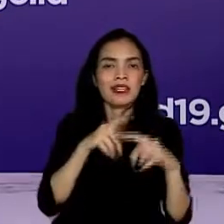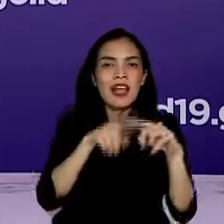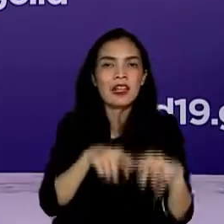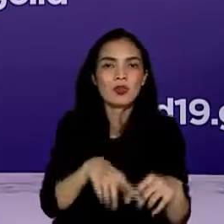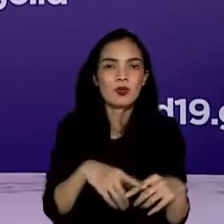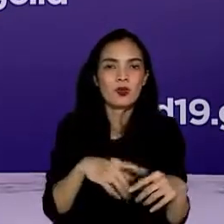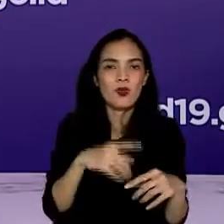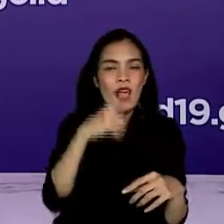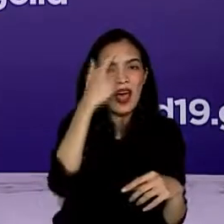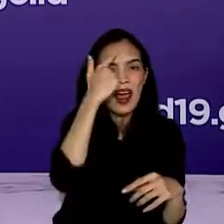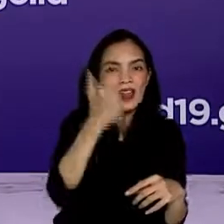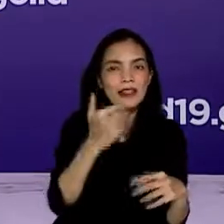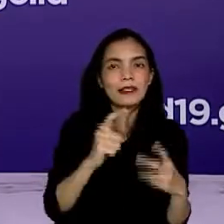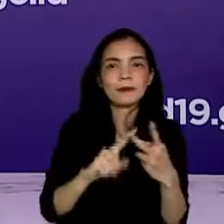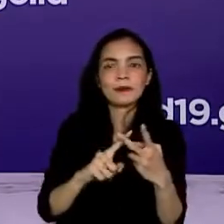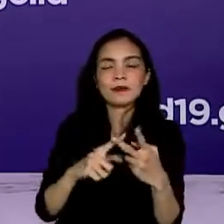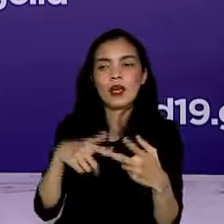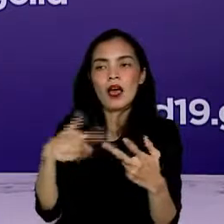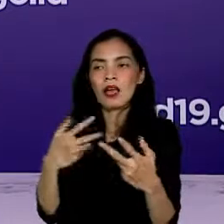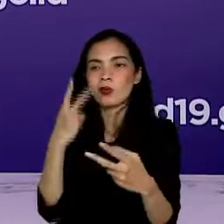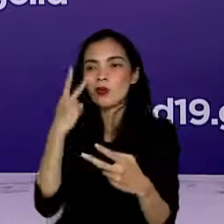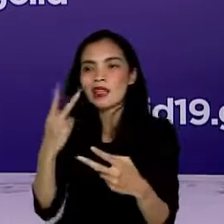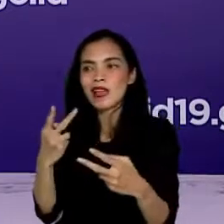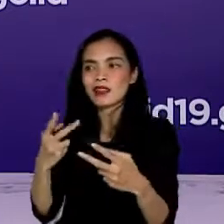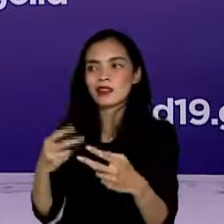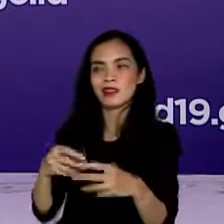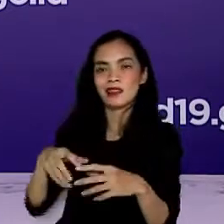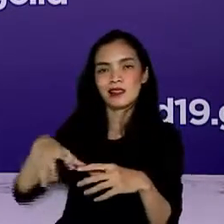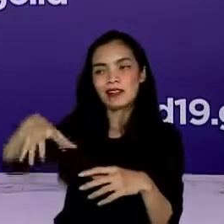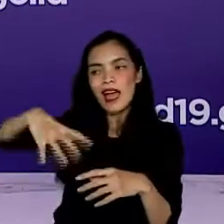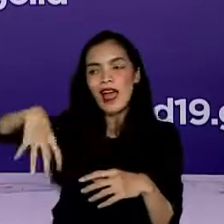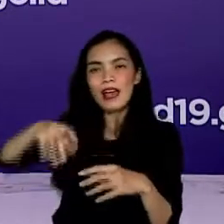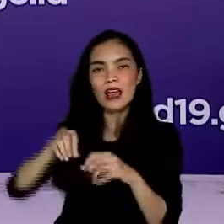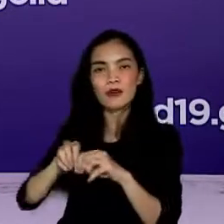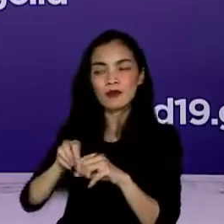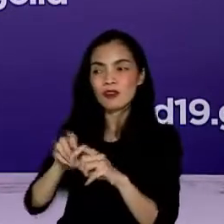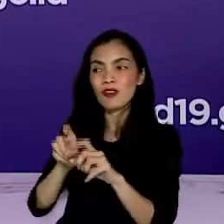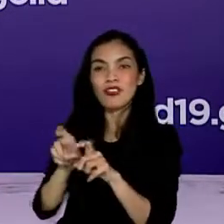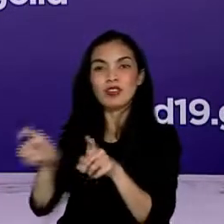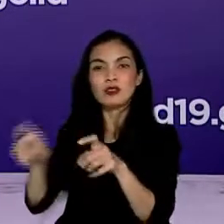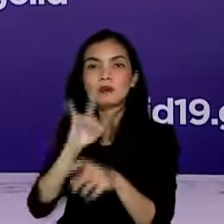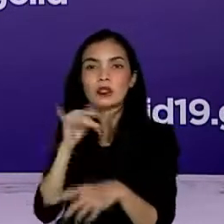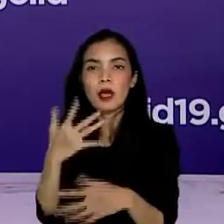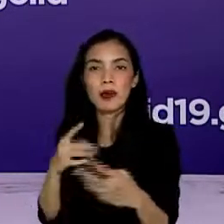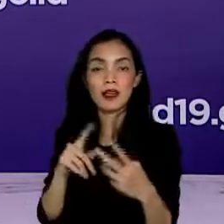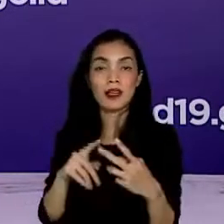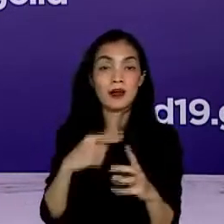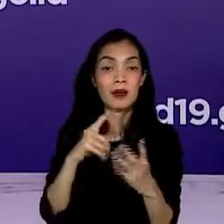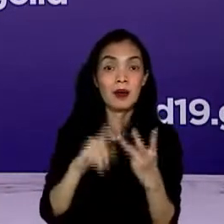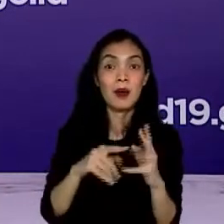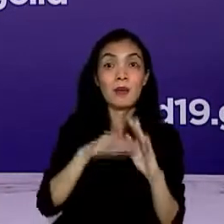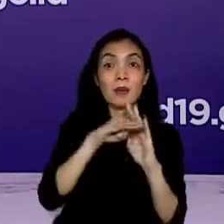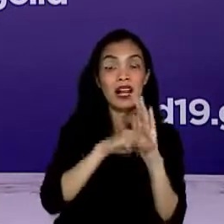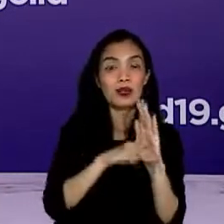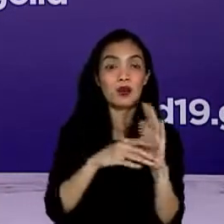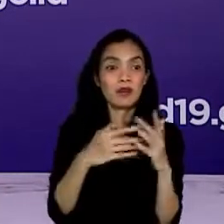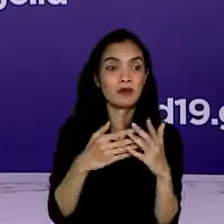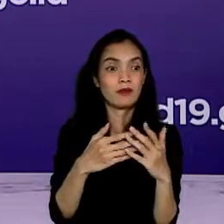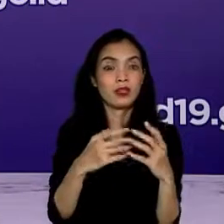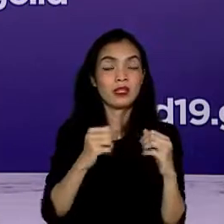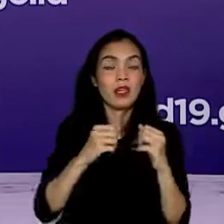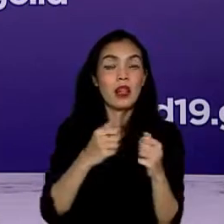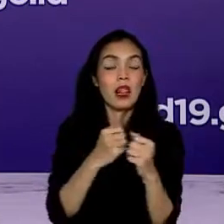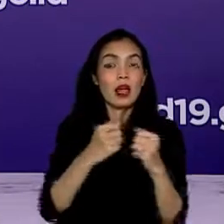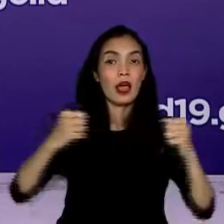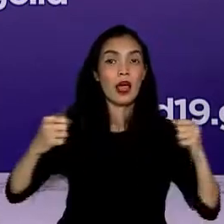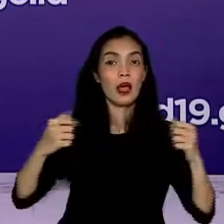keputusan dari ahli maupun indikator epidemiologis. Sedangkan bentuk relaksasinya pun beragam mulai dari